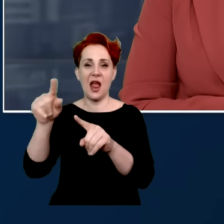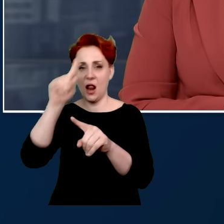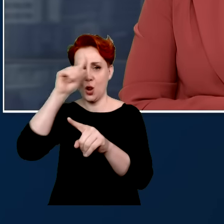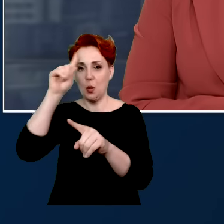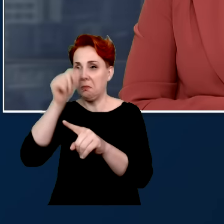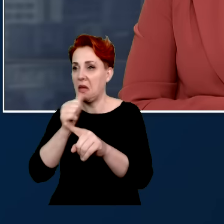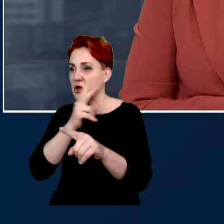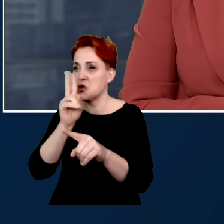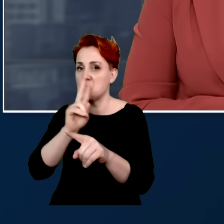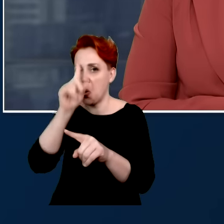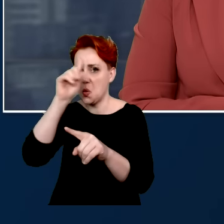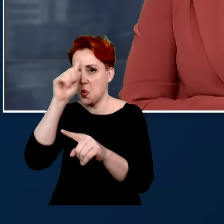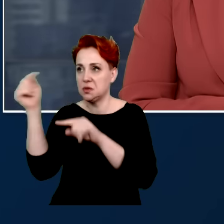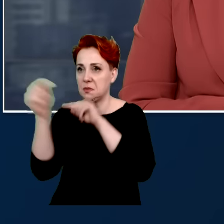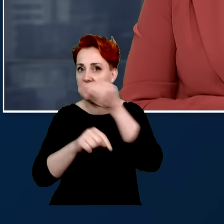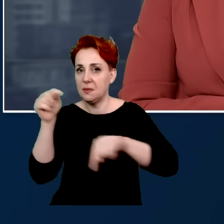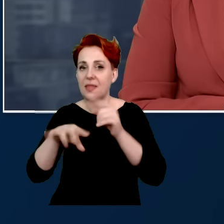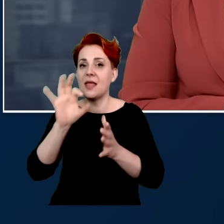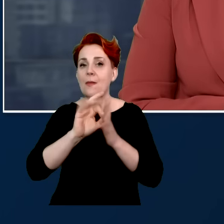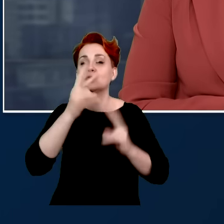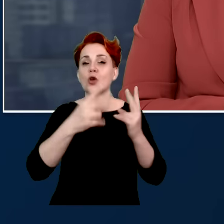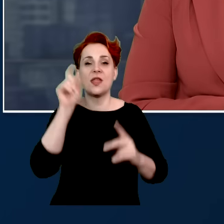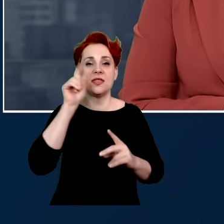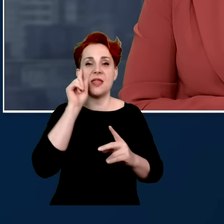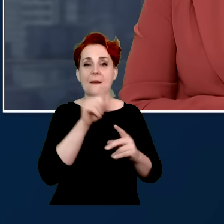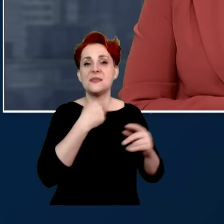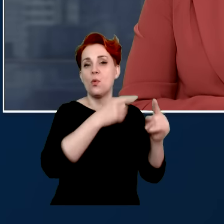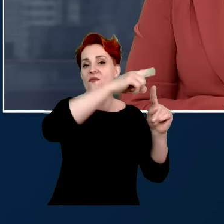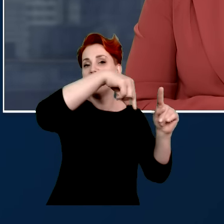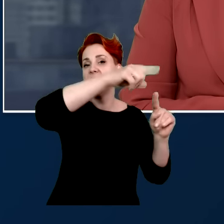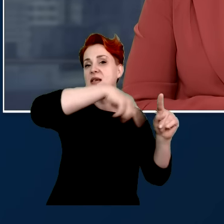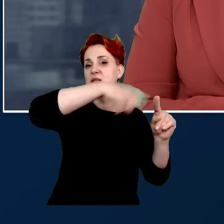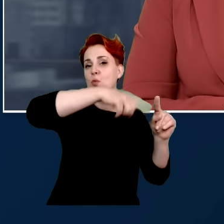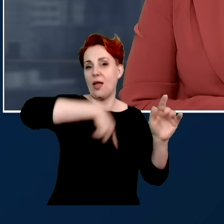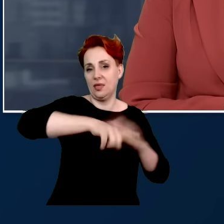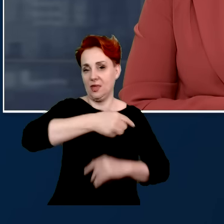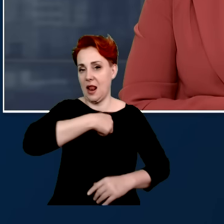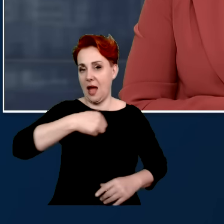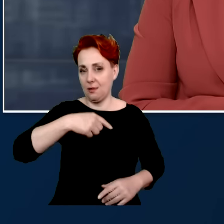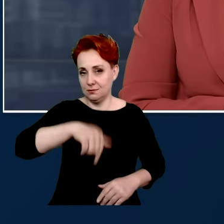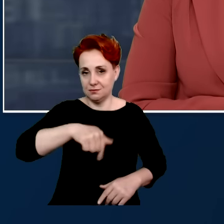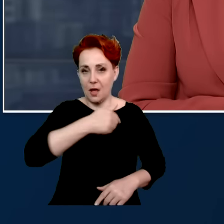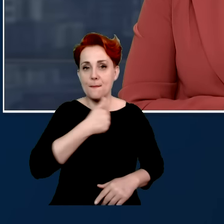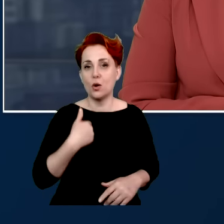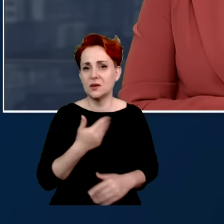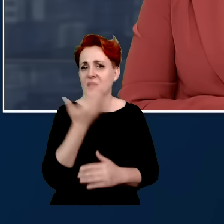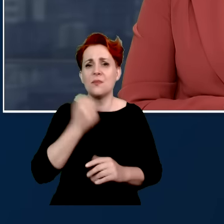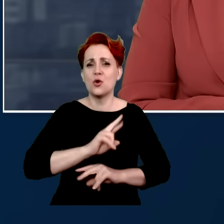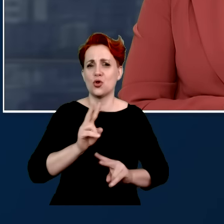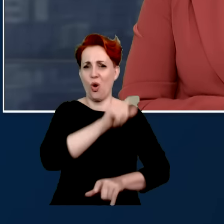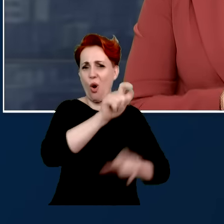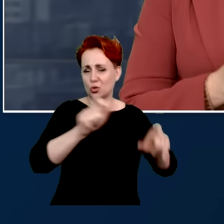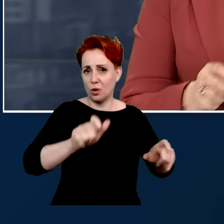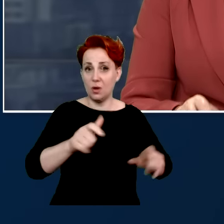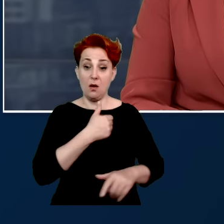migrantów, którzy na pewno z Niemiec zostali przesłani Polsce. Nie wiemy tak naprawdę, czy to są ludzie, którzy z